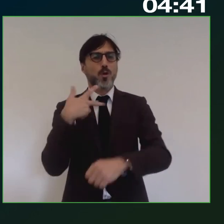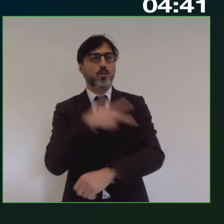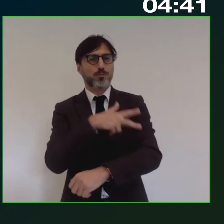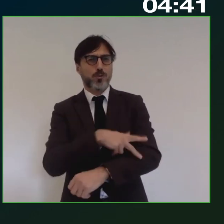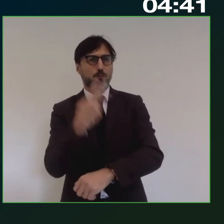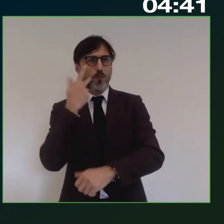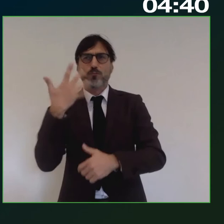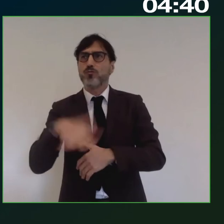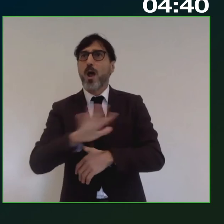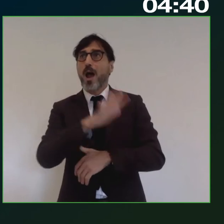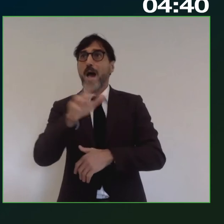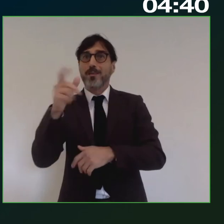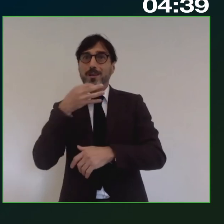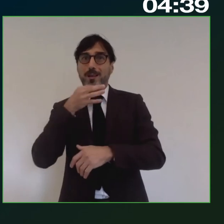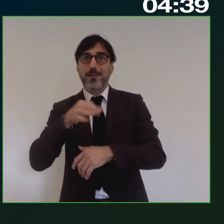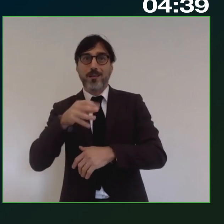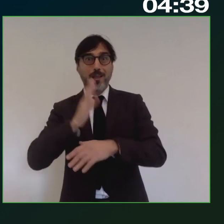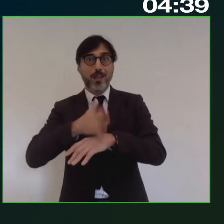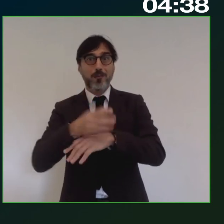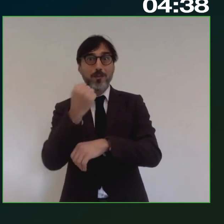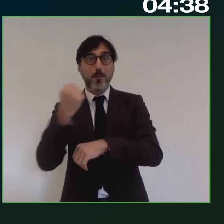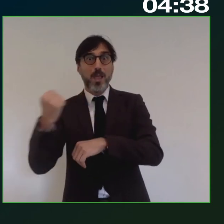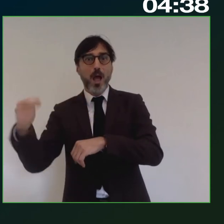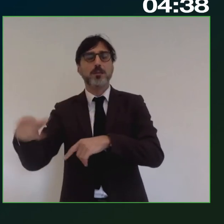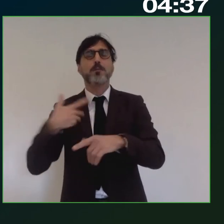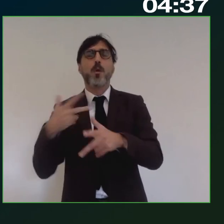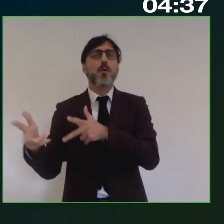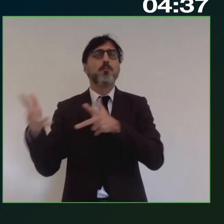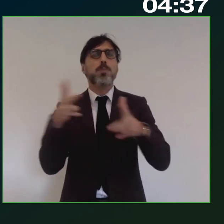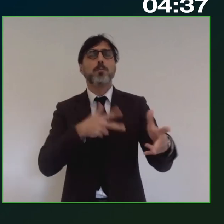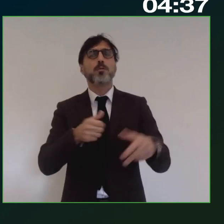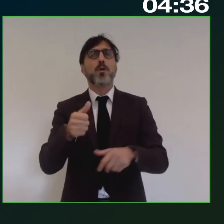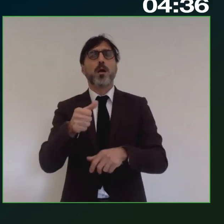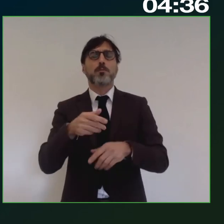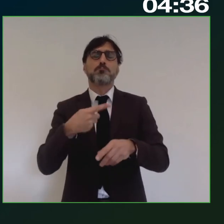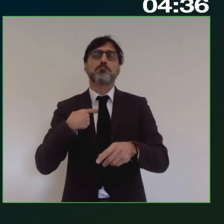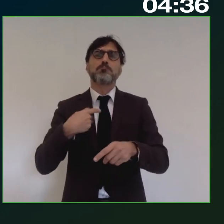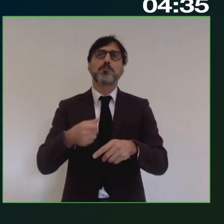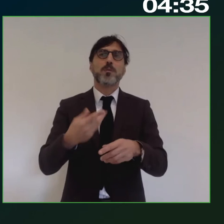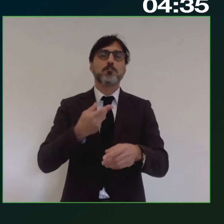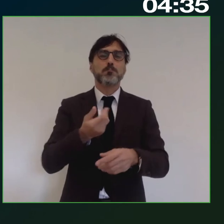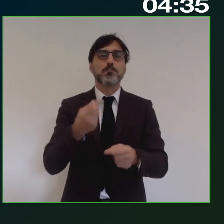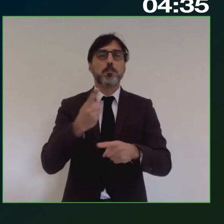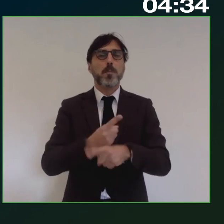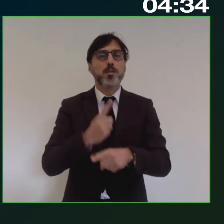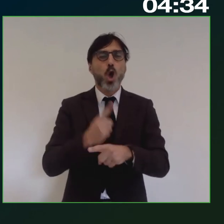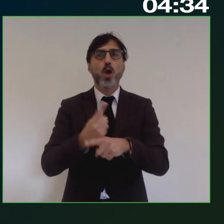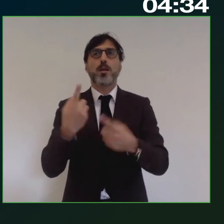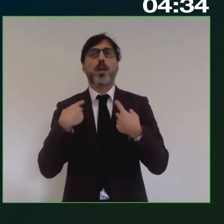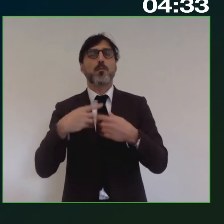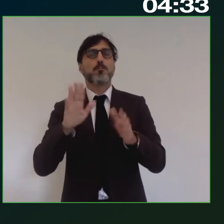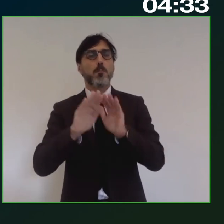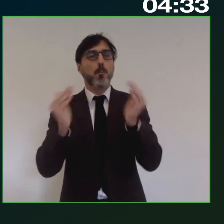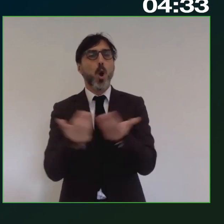pilastri richiamati che sono portatrice dei fabbisogni e degli interessi del mondo del lavoro della società civile devono